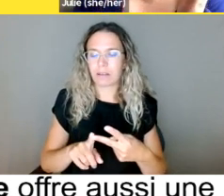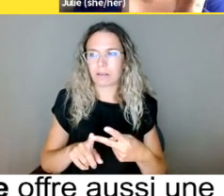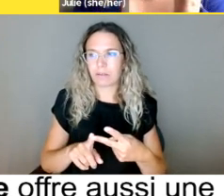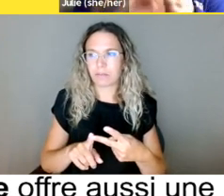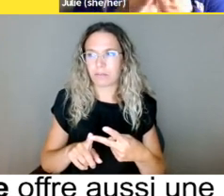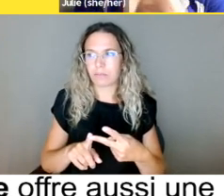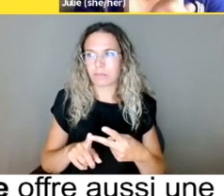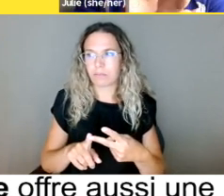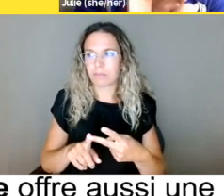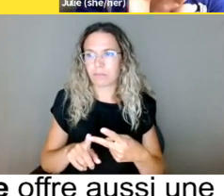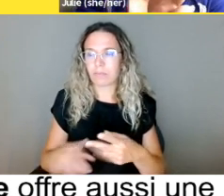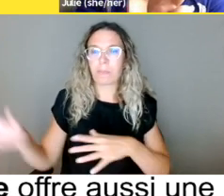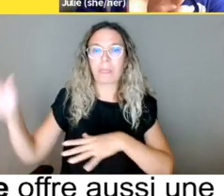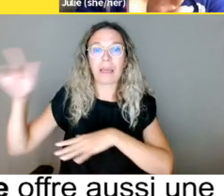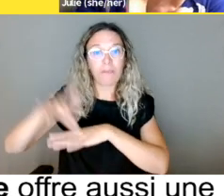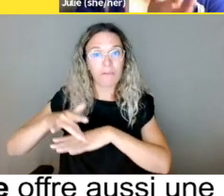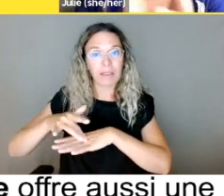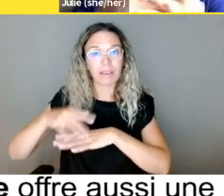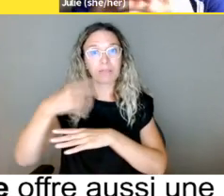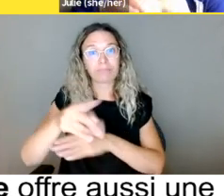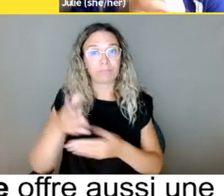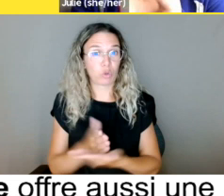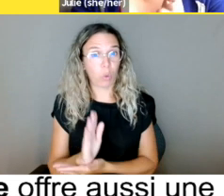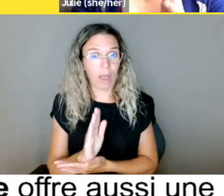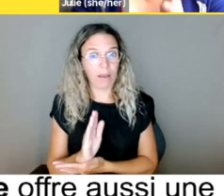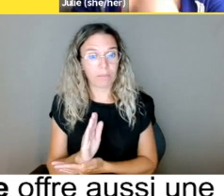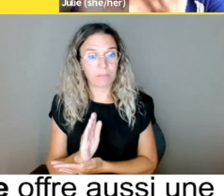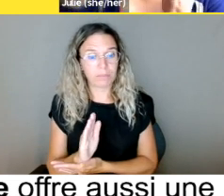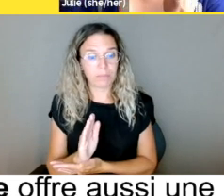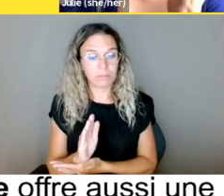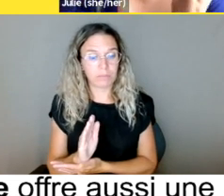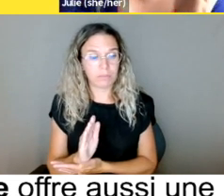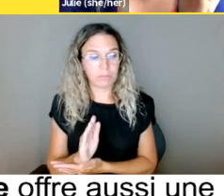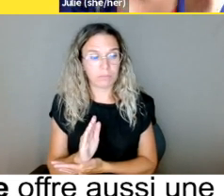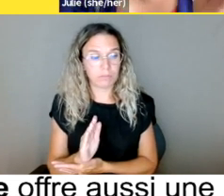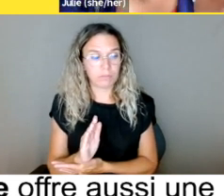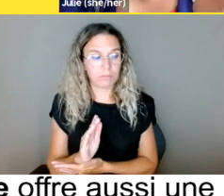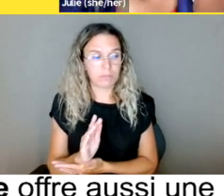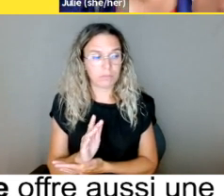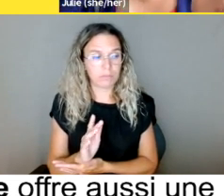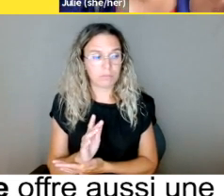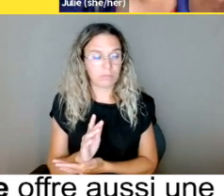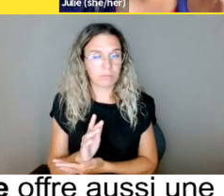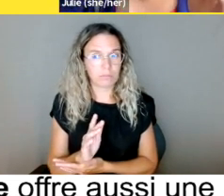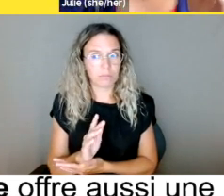qui était fondée sur le handicap, mais, deux, que ça a